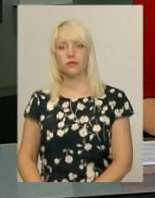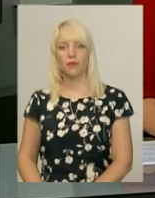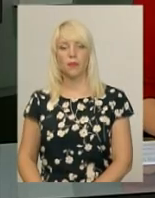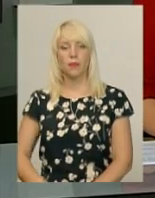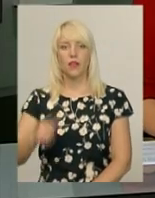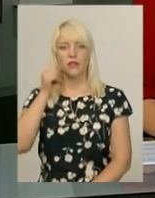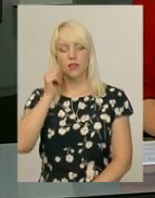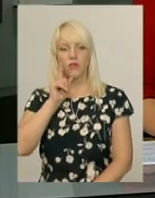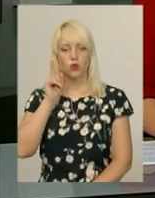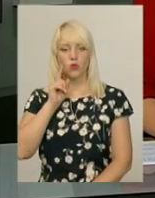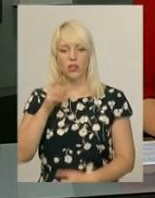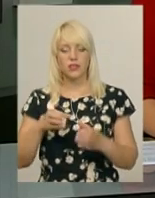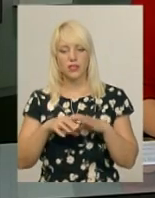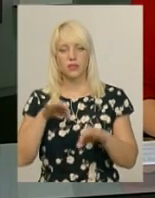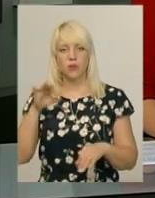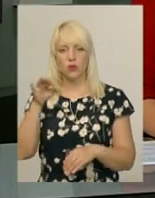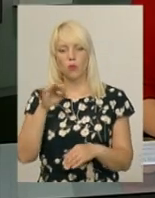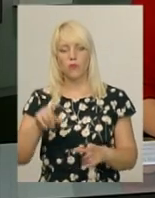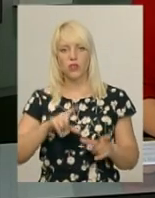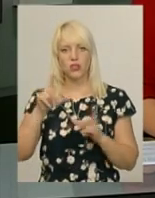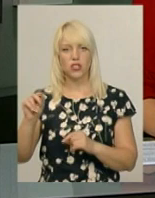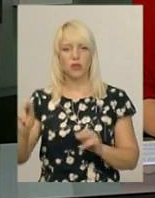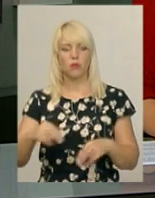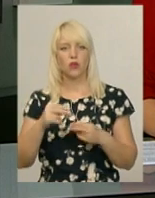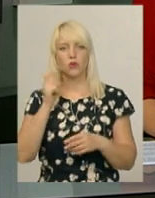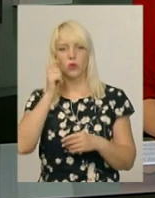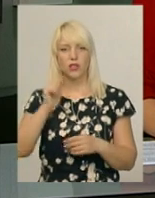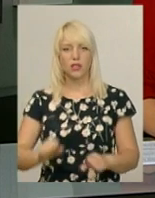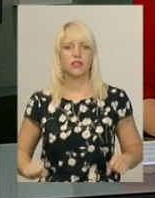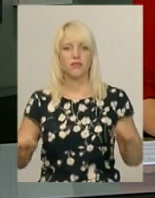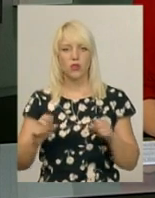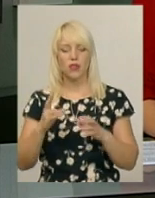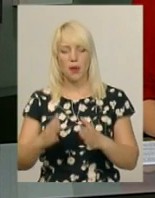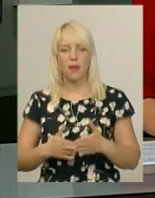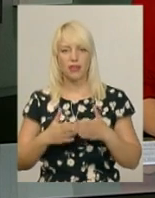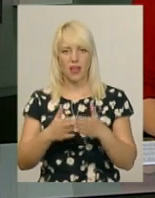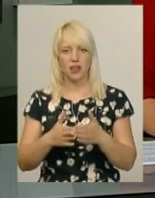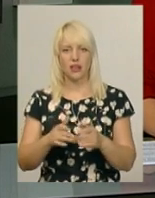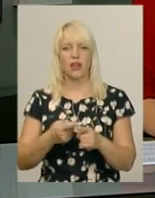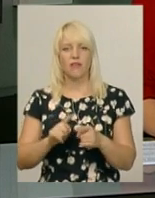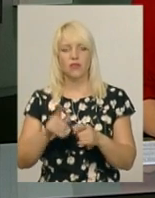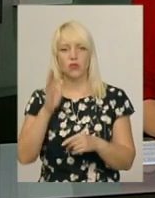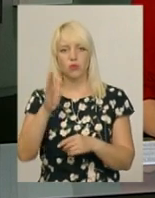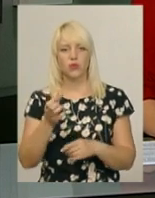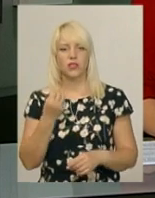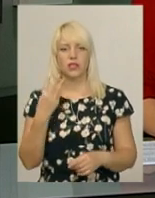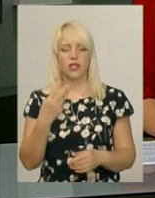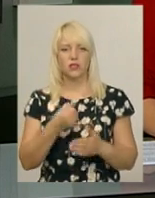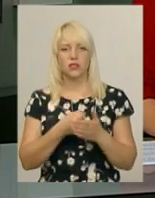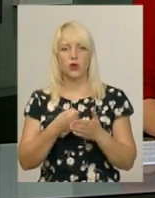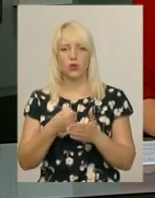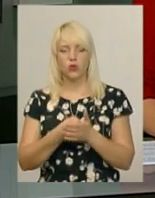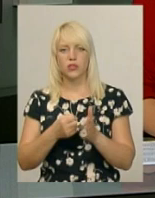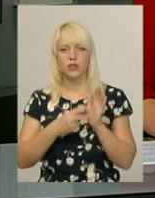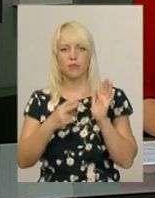Завтра Юнацька збірна області виїжджає на чемпіонат України з висловання на майдарках і каної. Він відбудеться з 13 до